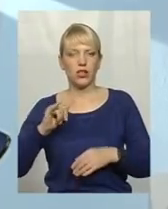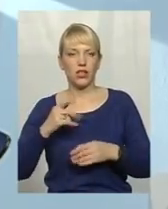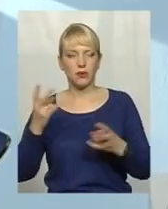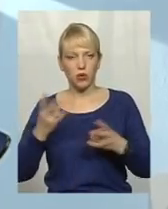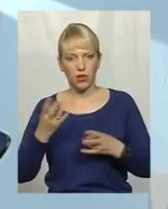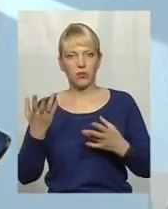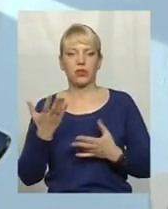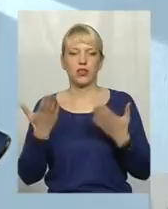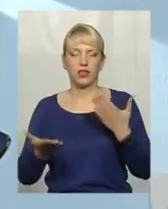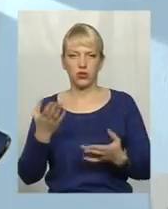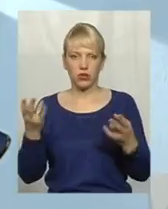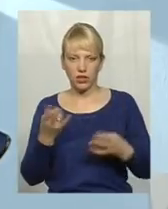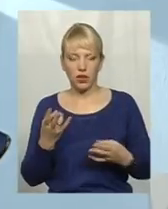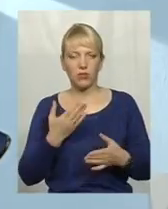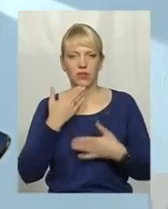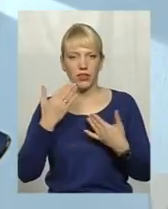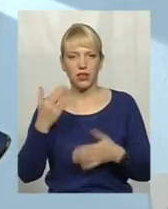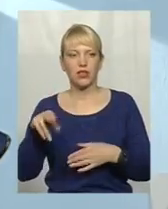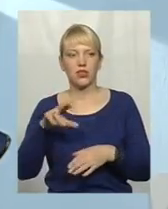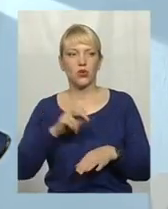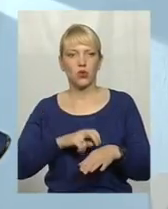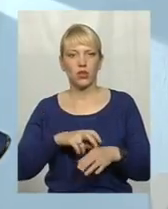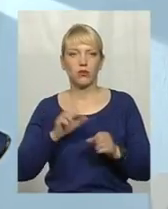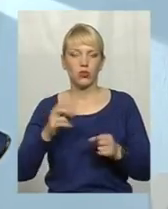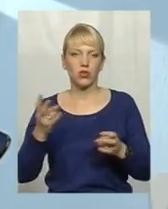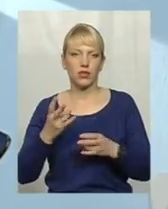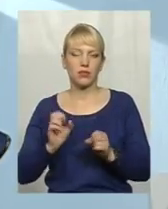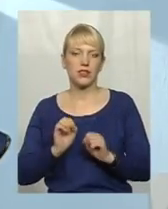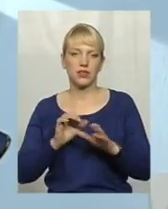звертатися до лікаря, можливо, потрібно здати аналіз.